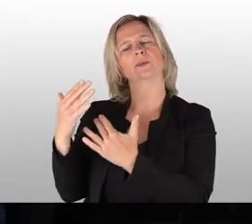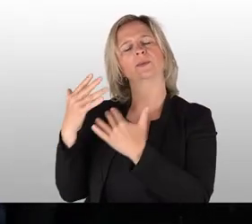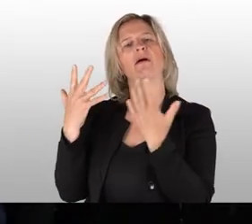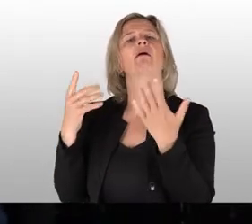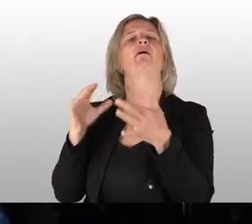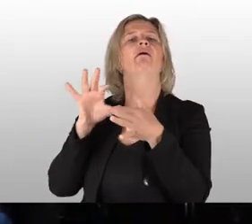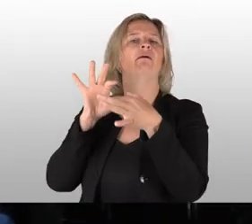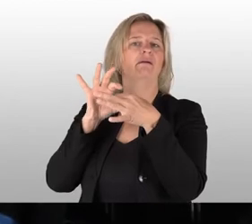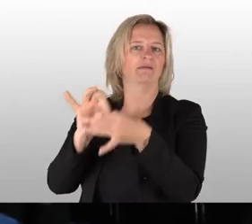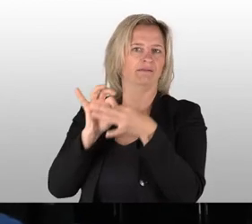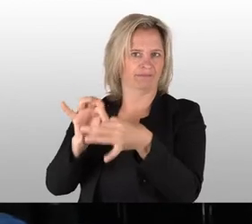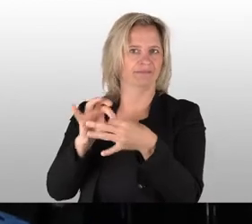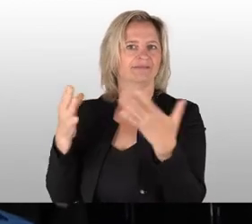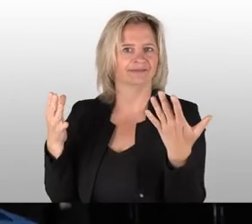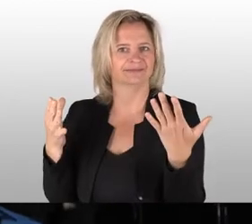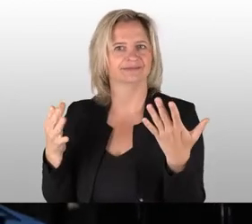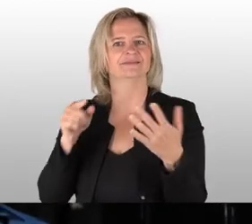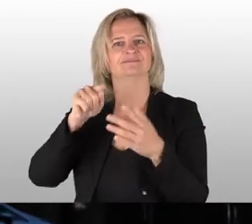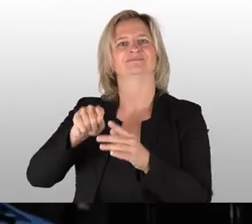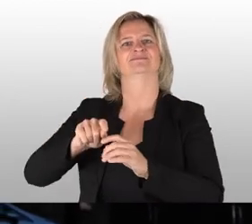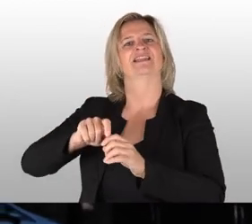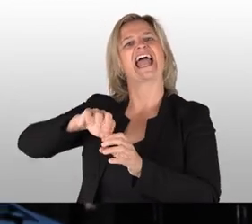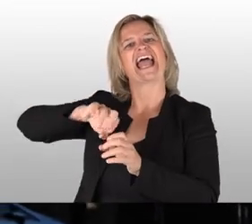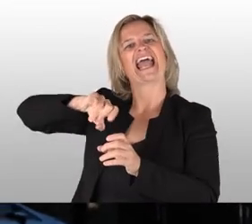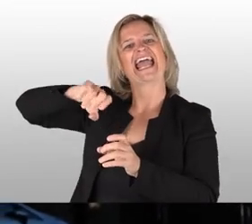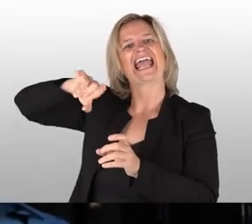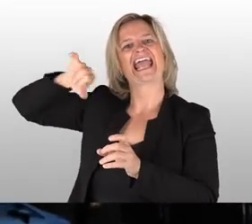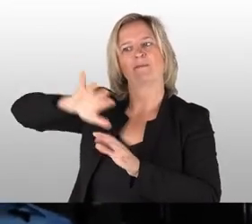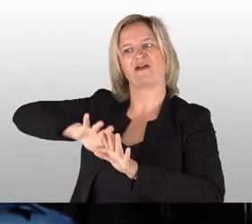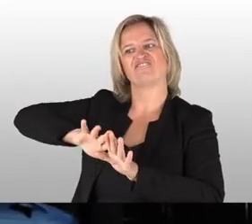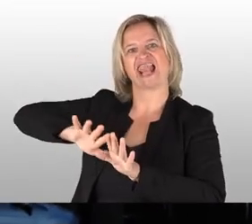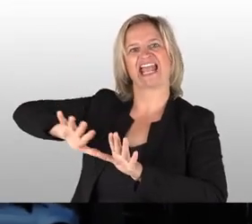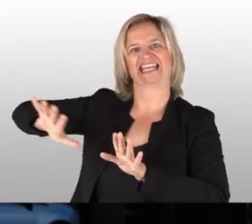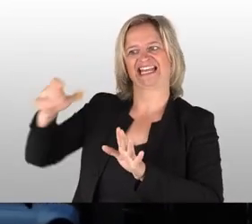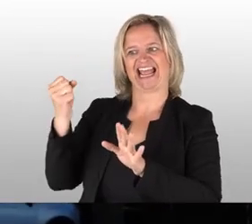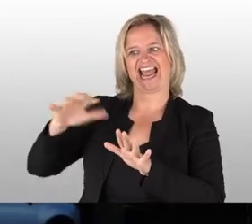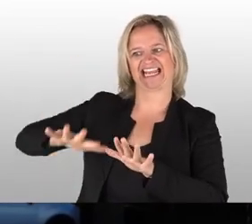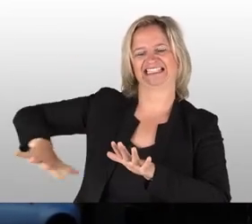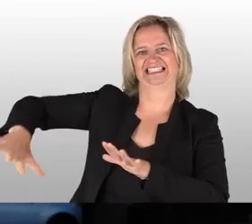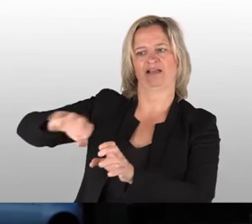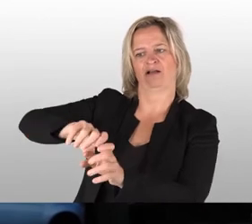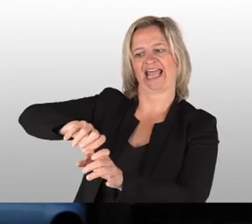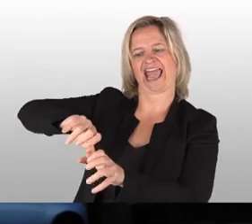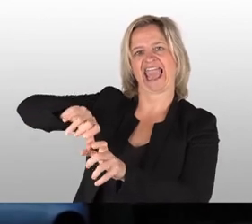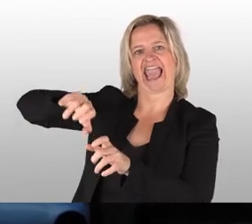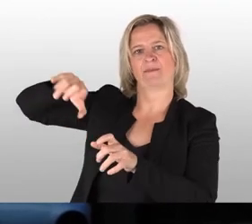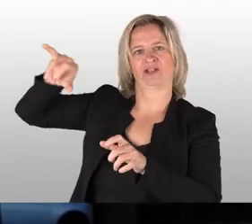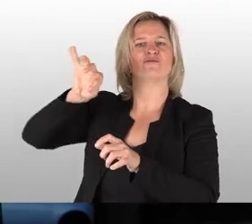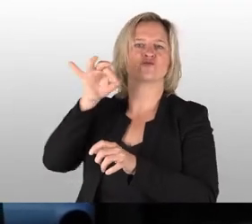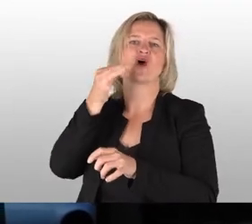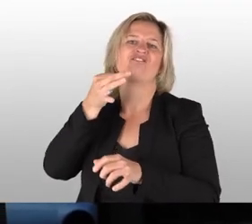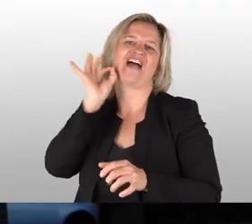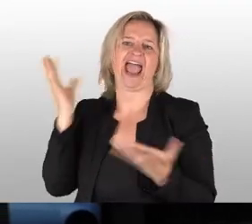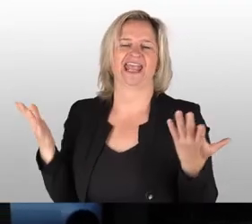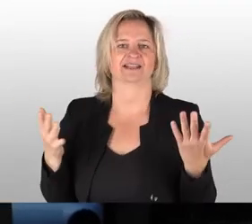sich das genauer anschaut. Und das hängt hauptsächlich damit zusammen, dass die Rebflächen, die Weinanbauflächen, sich auf der rechten Elbseite